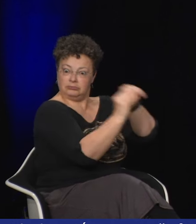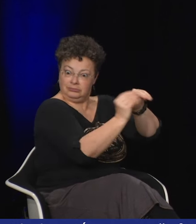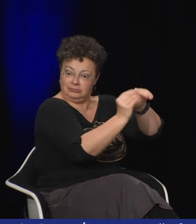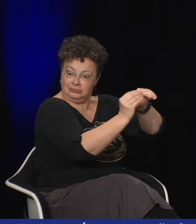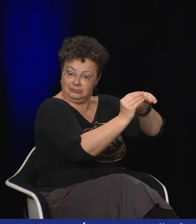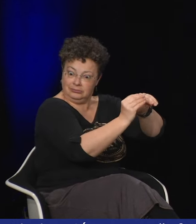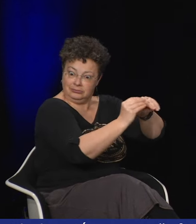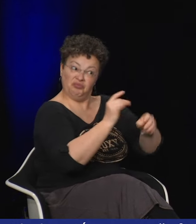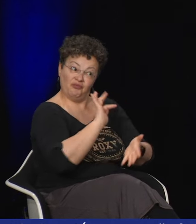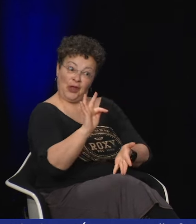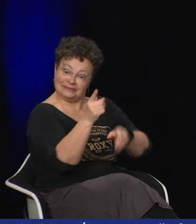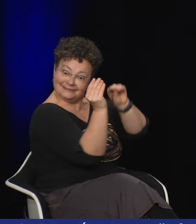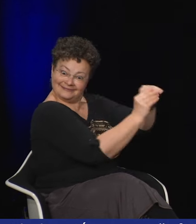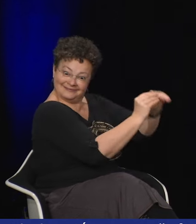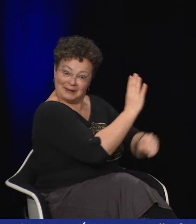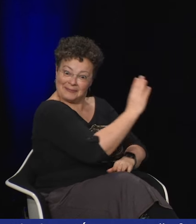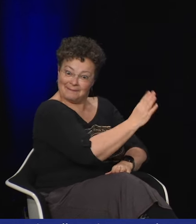Marceau en France et